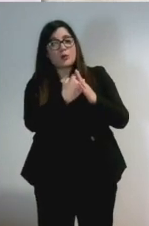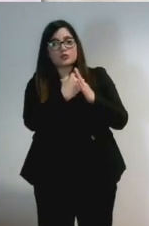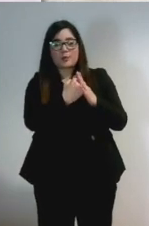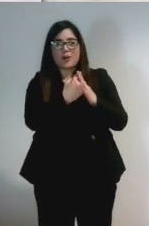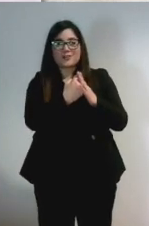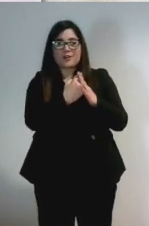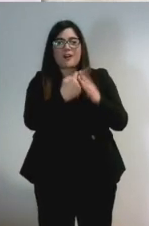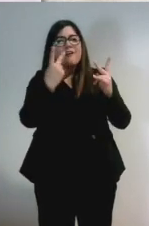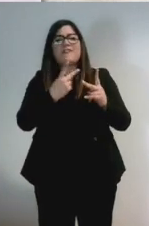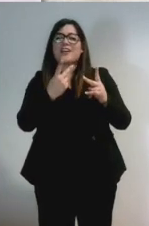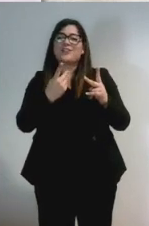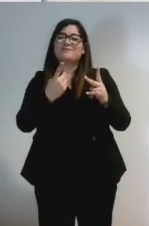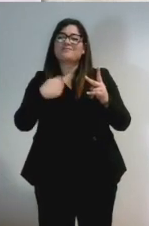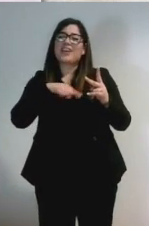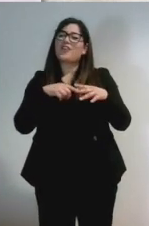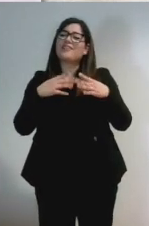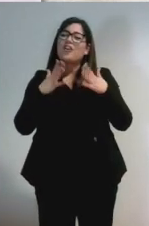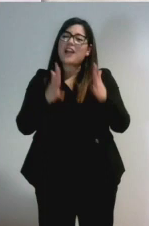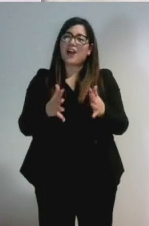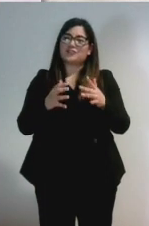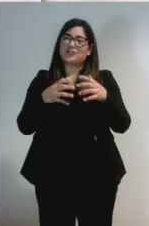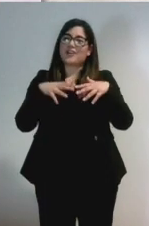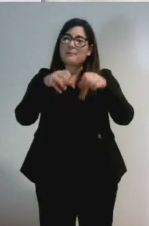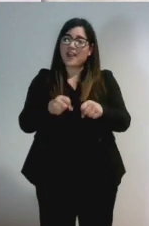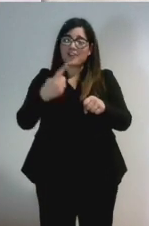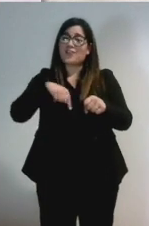quelli della passione, dell'impegno. Noi siamo l'Italia.